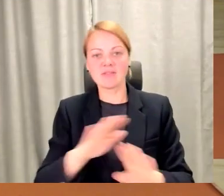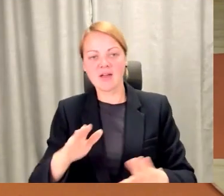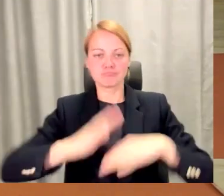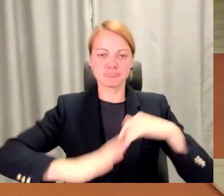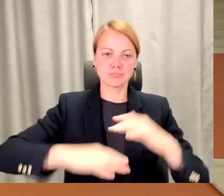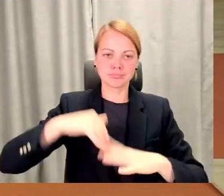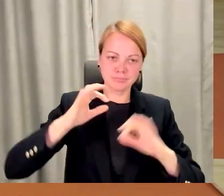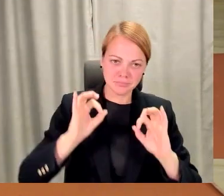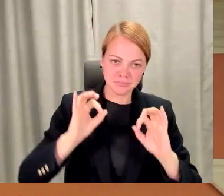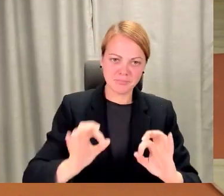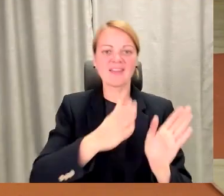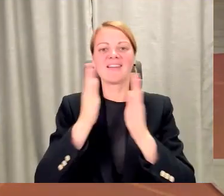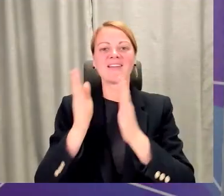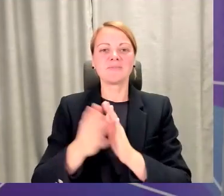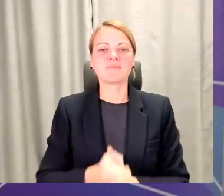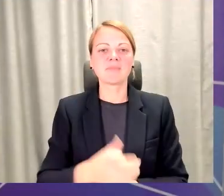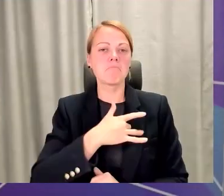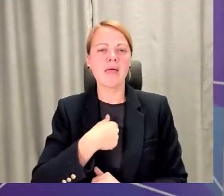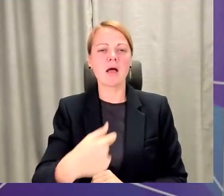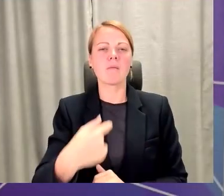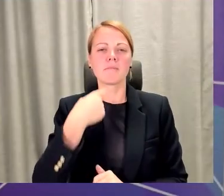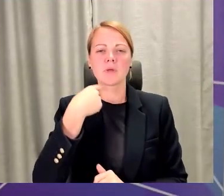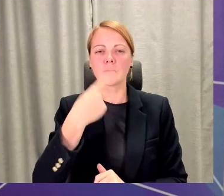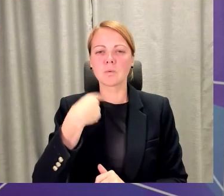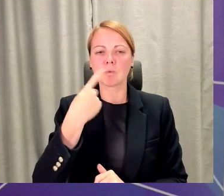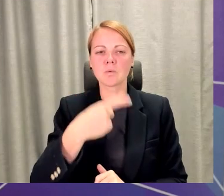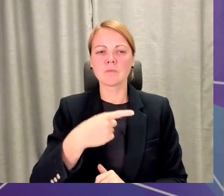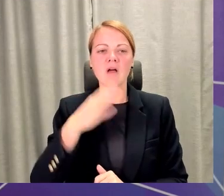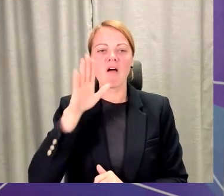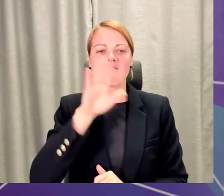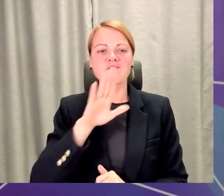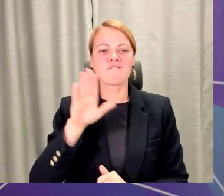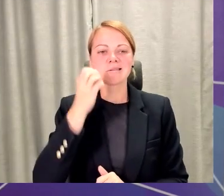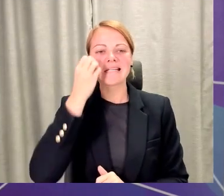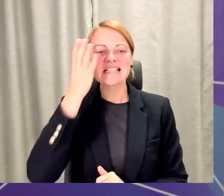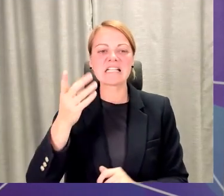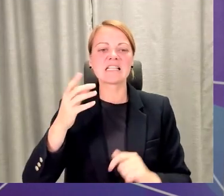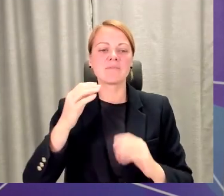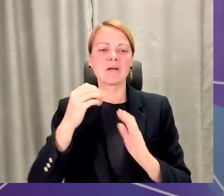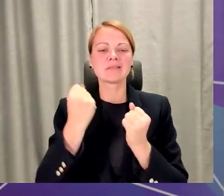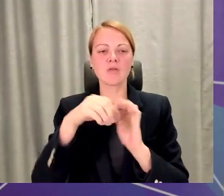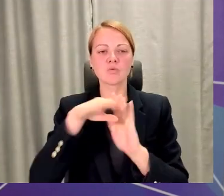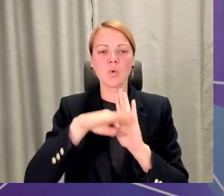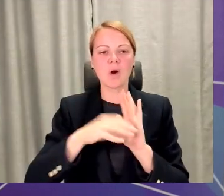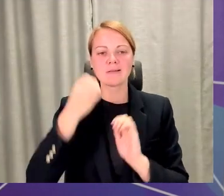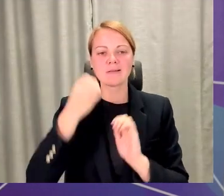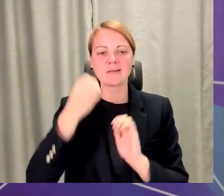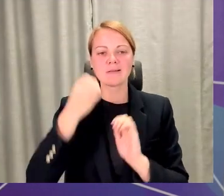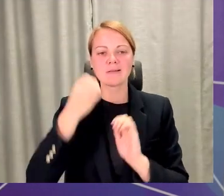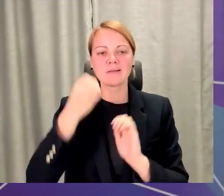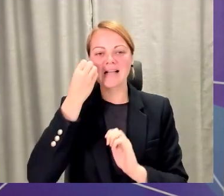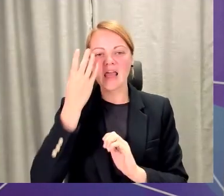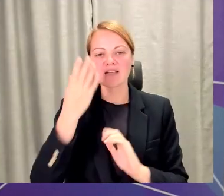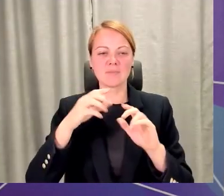ir jārunā no balsts izglītības attīstības aģentūras pozīcijām un jāsaka, ka šis ir vienkārši prasmi laikmets